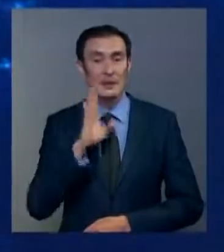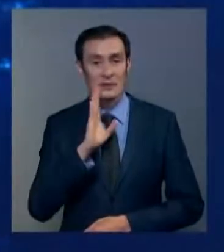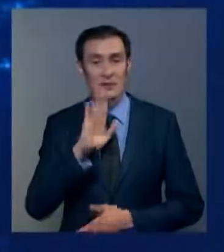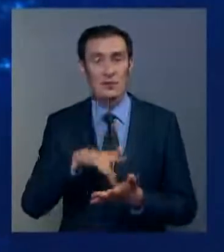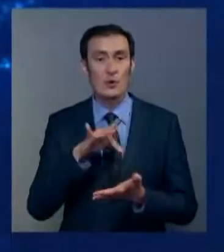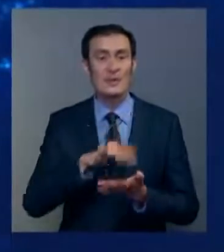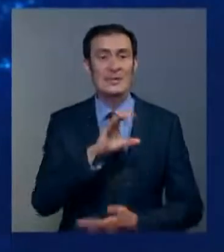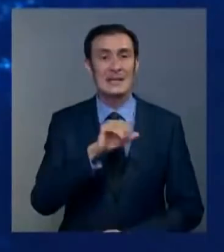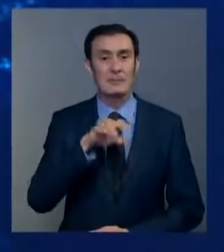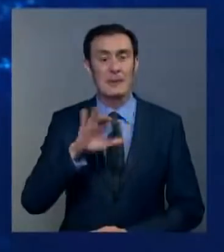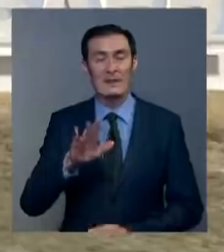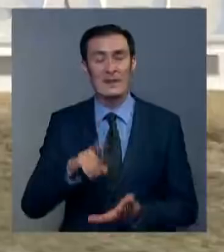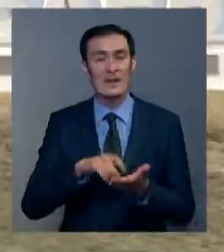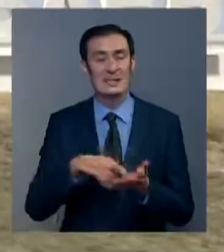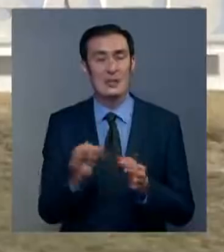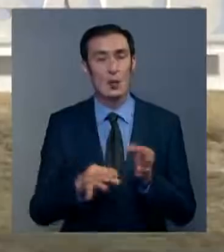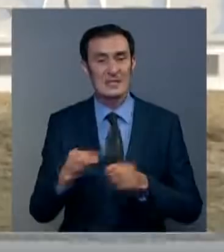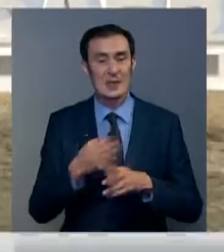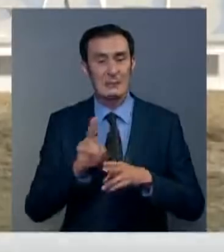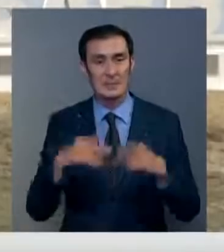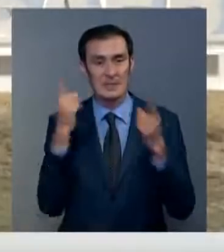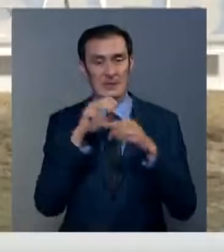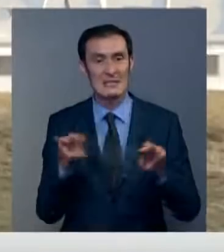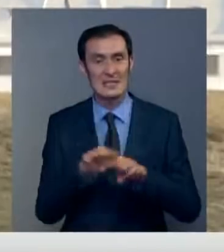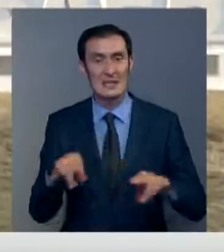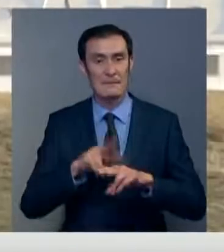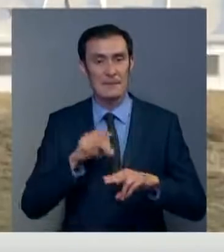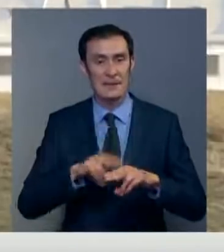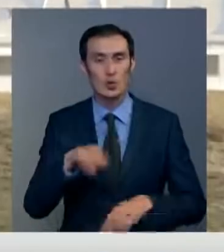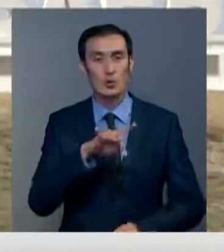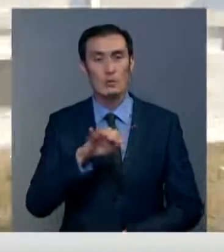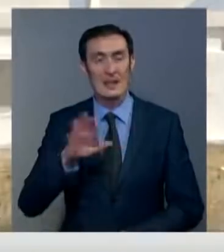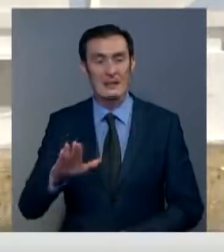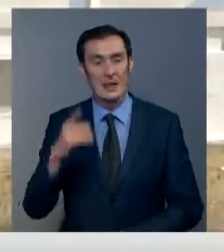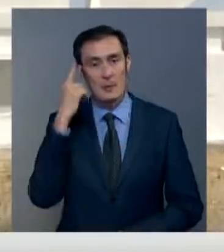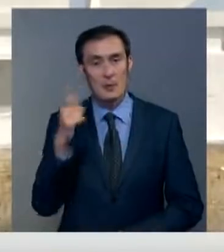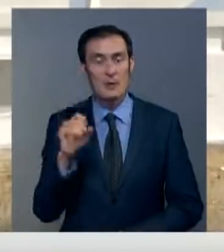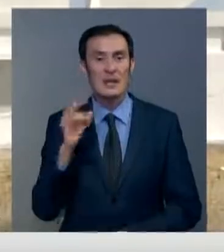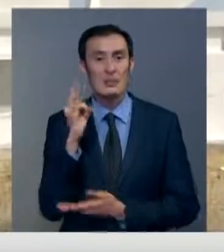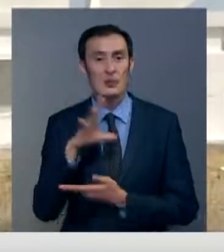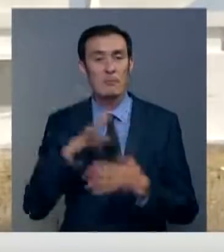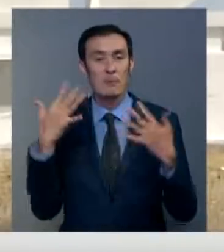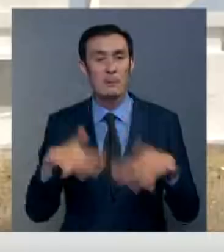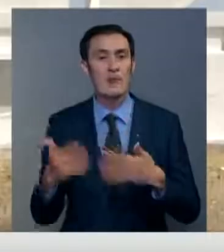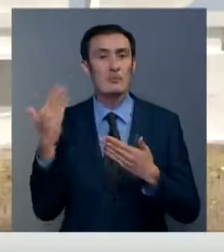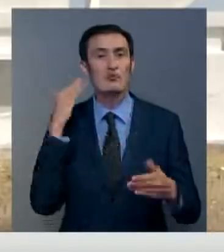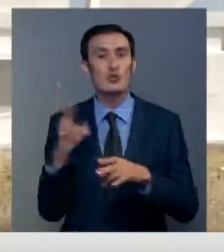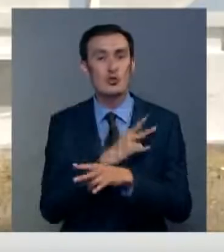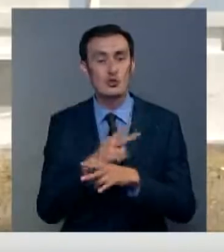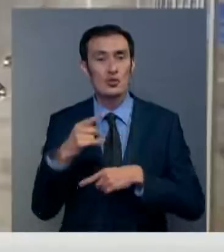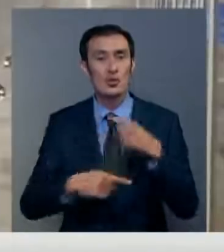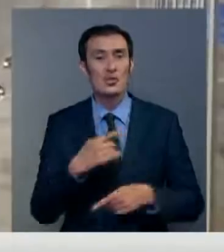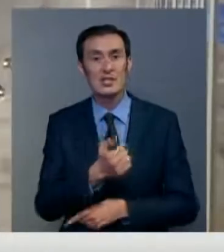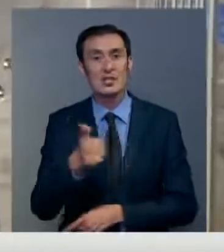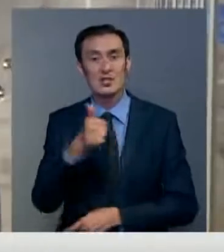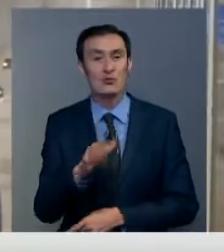в городе Сатпаев Карагандинской области. Об этом заявил министр внутренних дел Ерлан Тургумбаев. Напомню, ребенок пропал минувшей ночью. Через